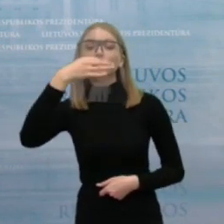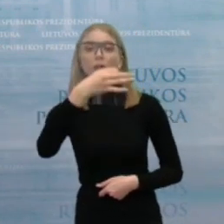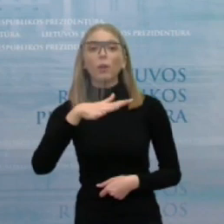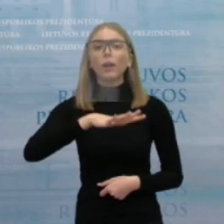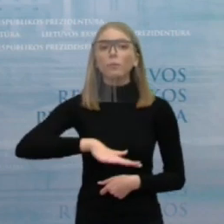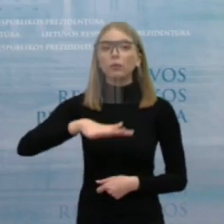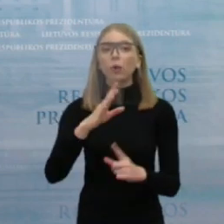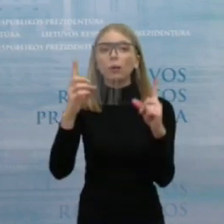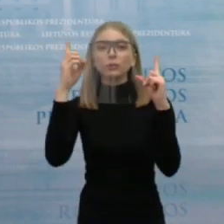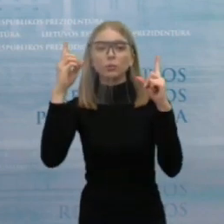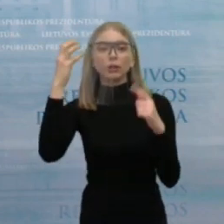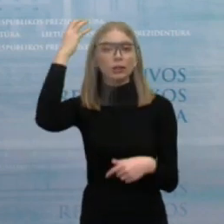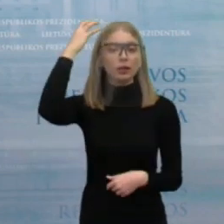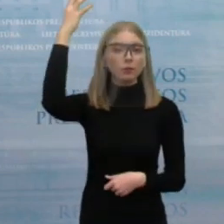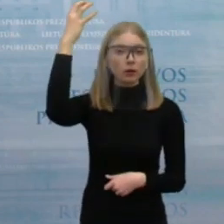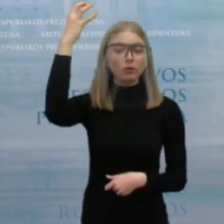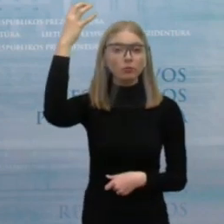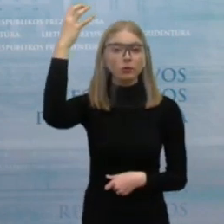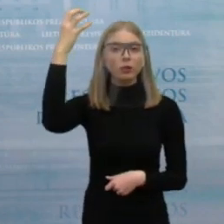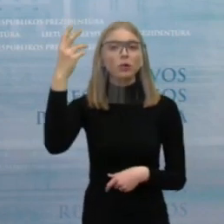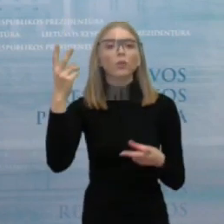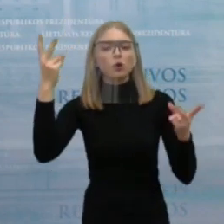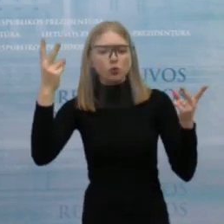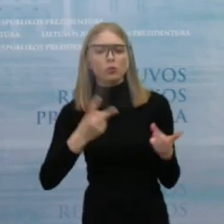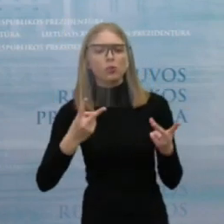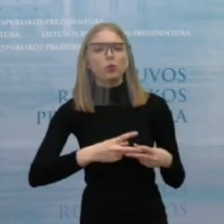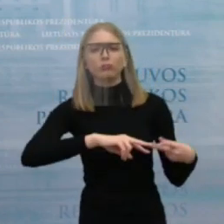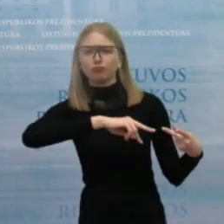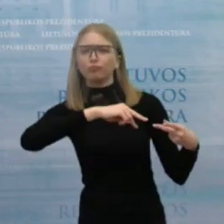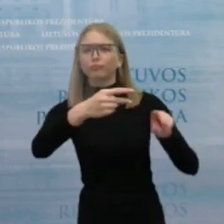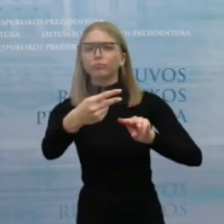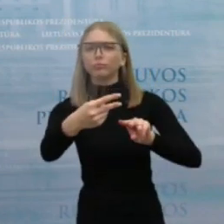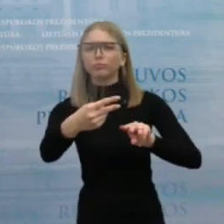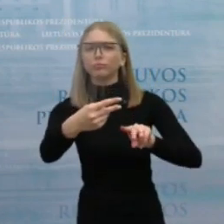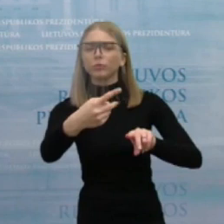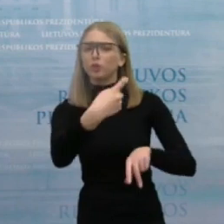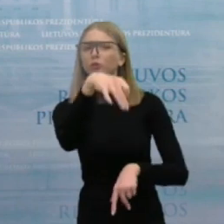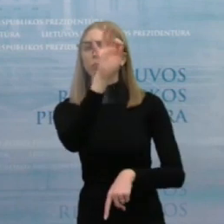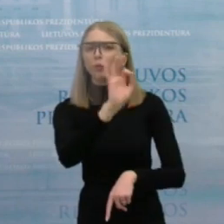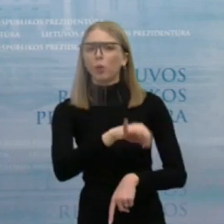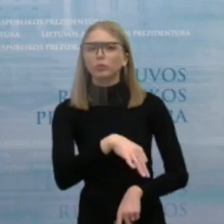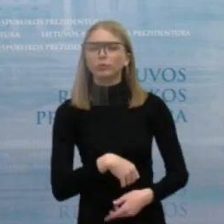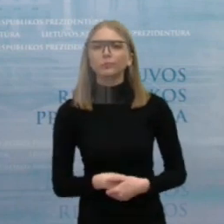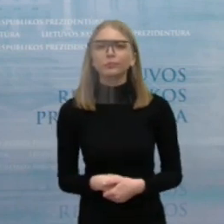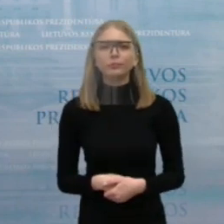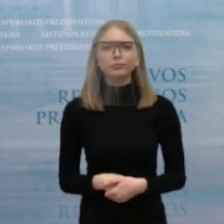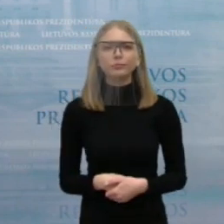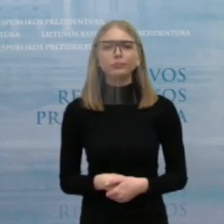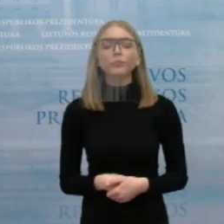departamentui reikalingi esminiai pokėčiai. Ir jos įgyvendinant,